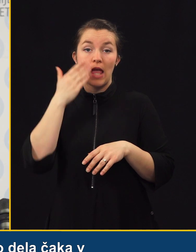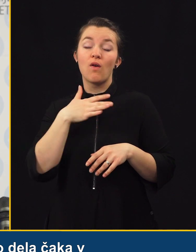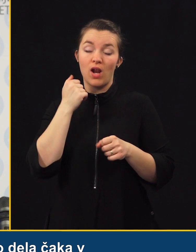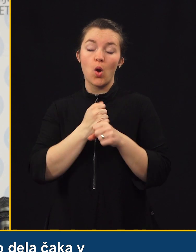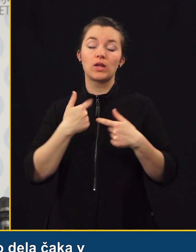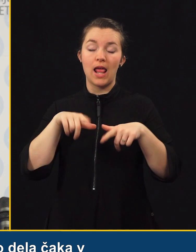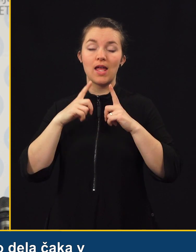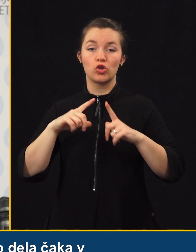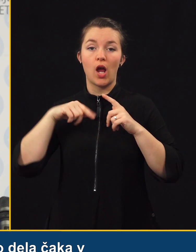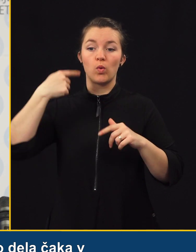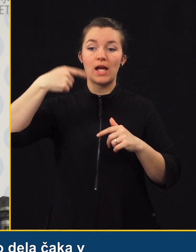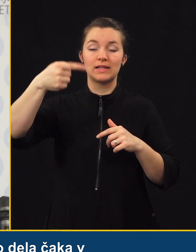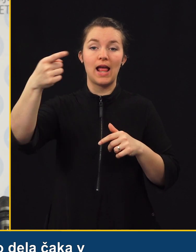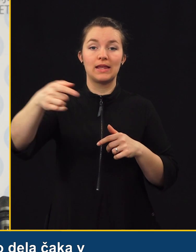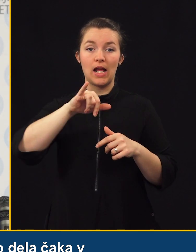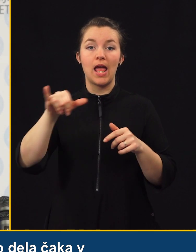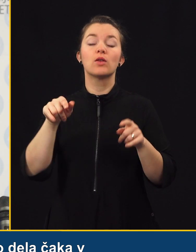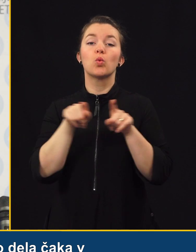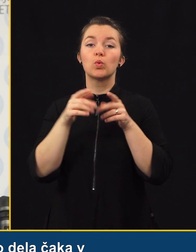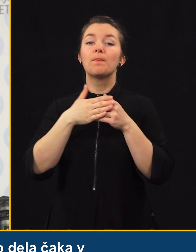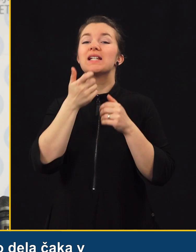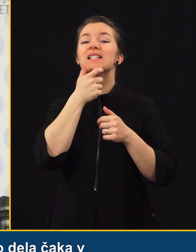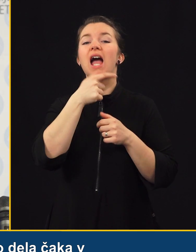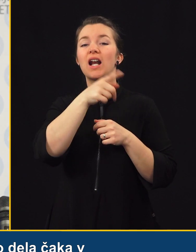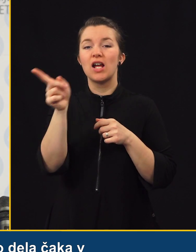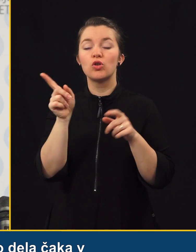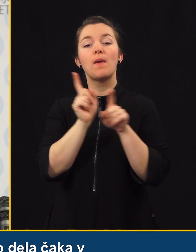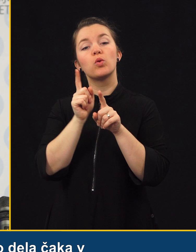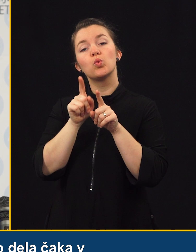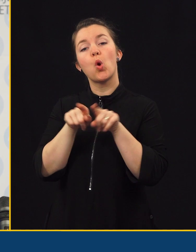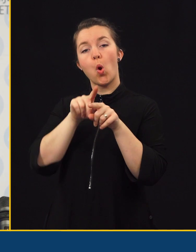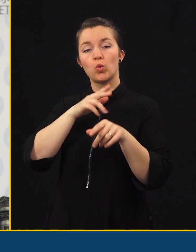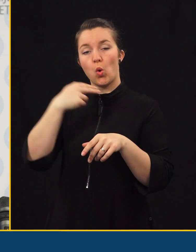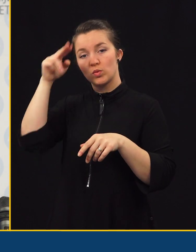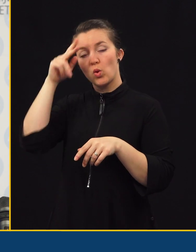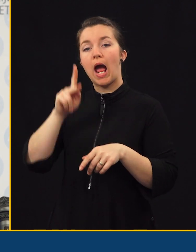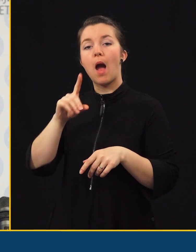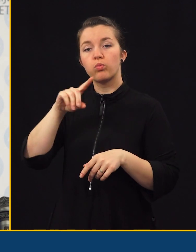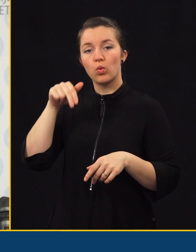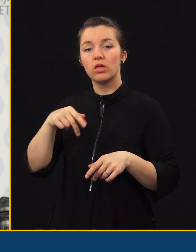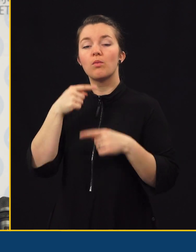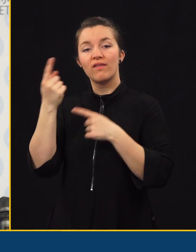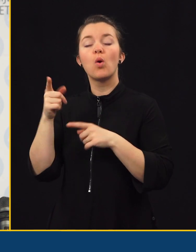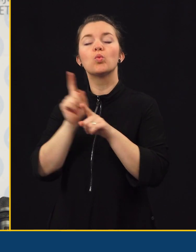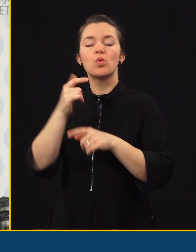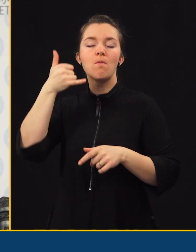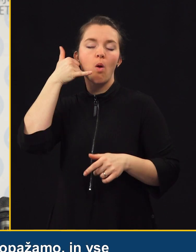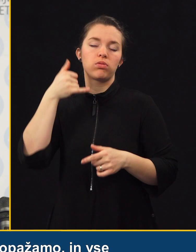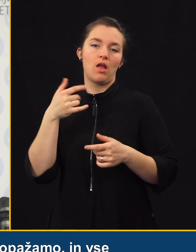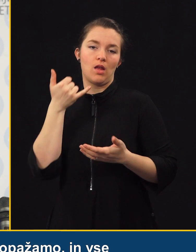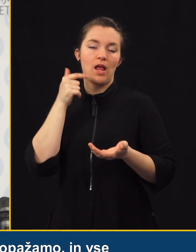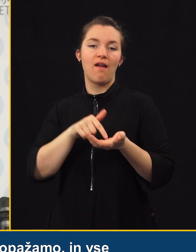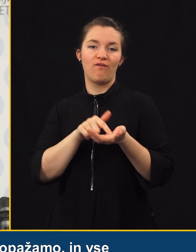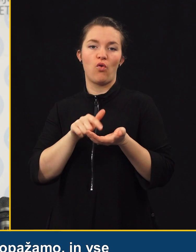čaka v naslednjih letih tudi pri starejših in pa prav tako, kot je gospod Kapun na koncu pojel pri mobilnih telefonih. Mobilni